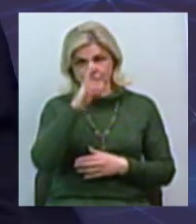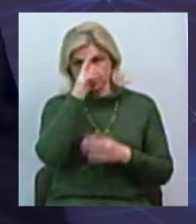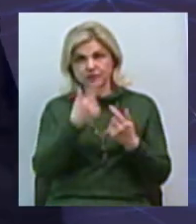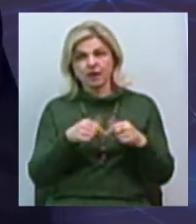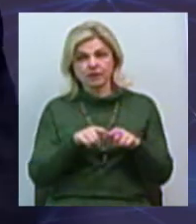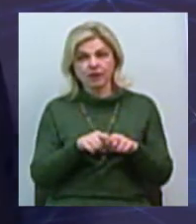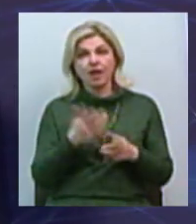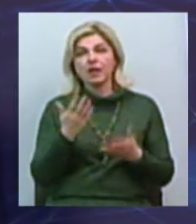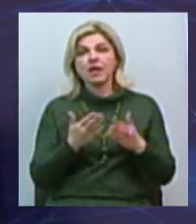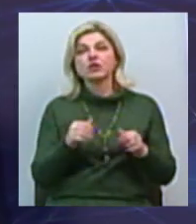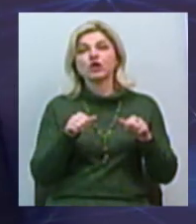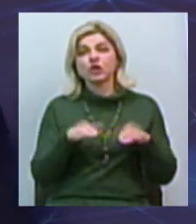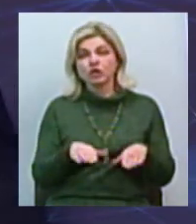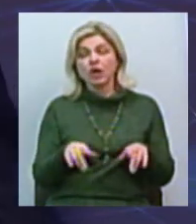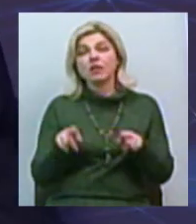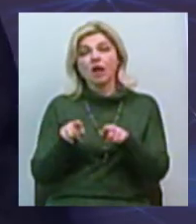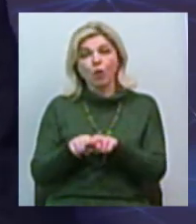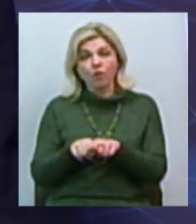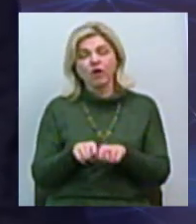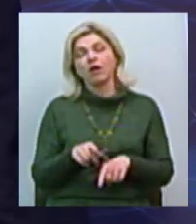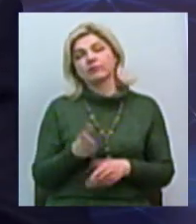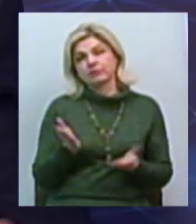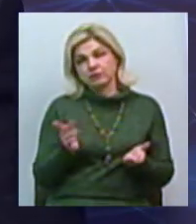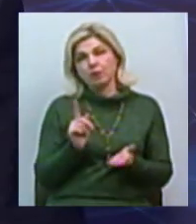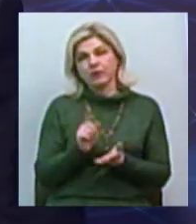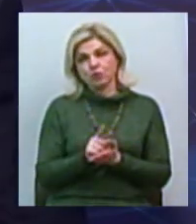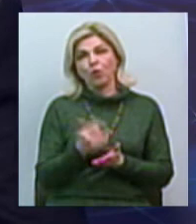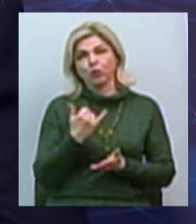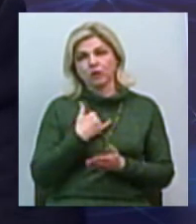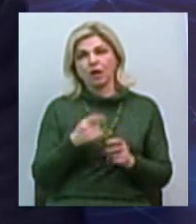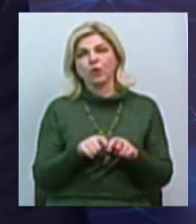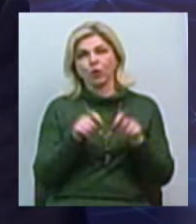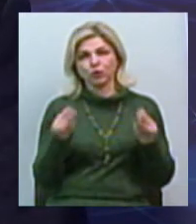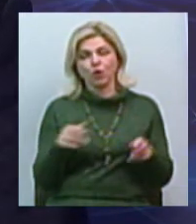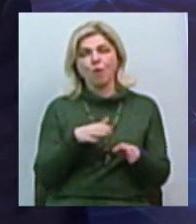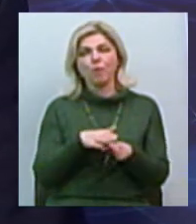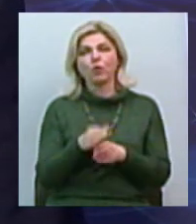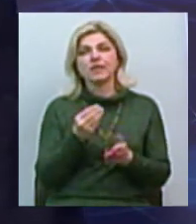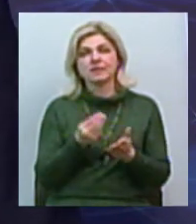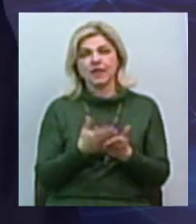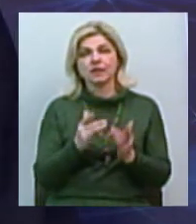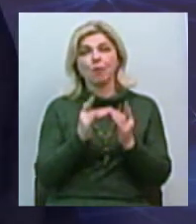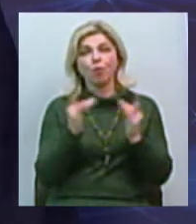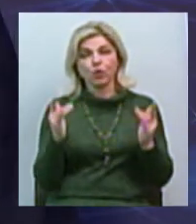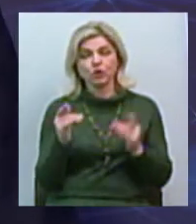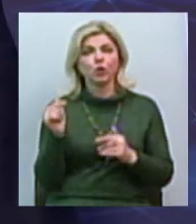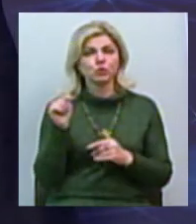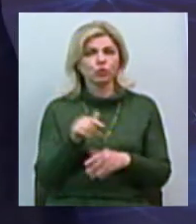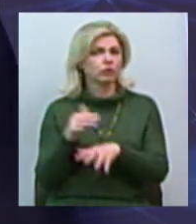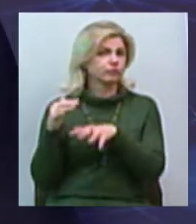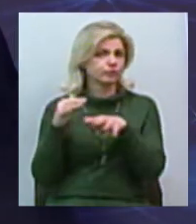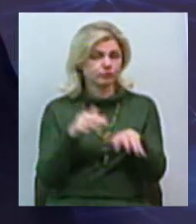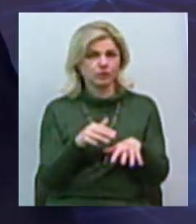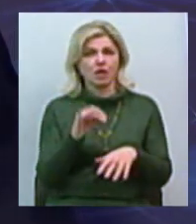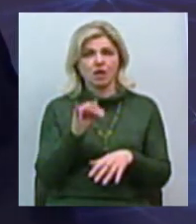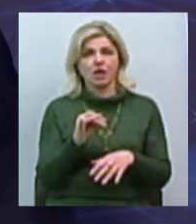і якщо розрішиться в сторону подобного, то, безусловно, у нас відкройться полноценний мост, і сюди потекут, пойдуть, а може,